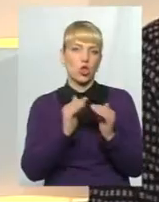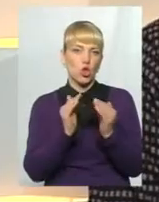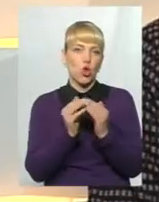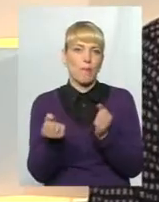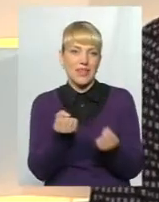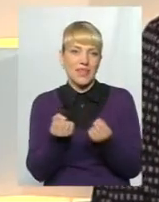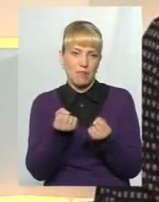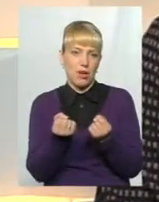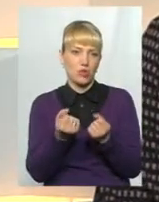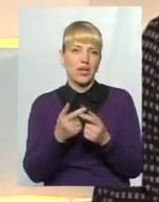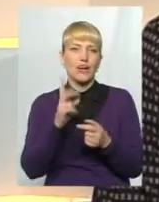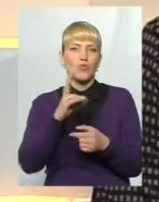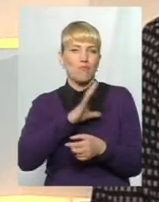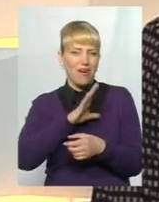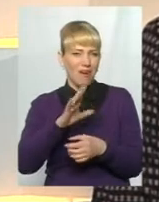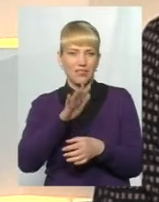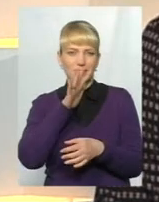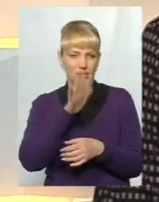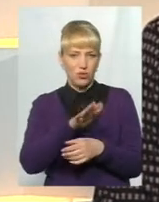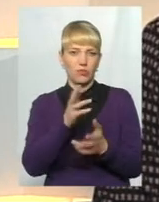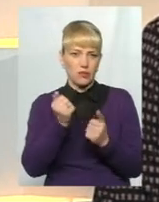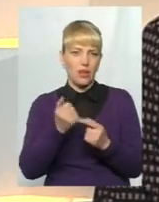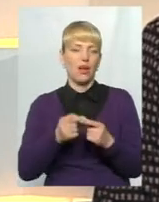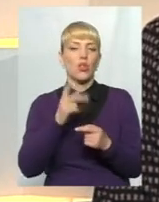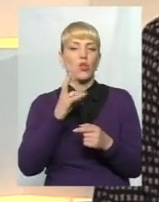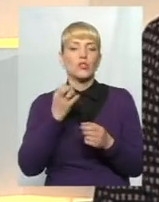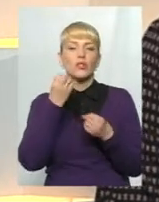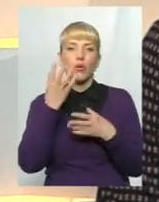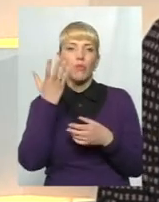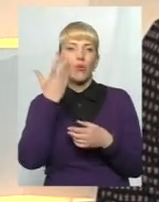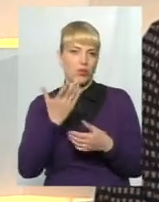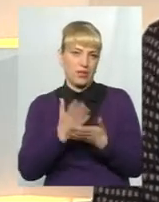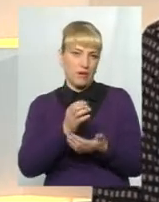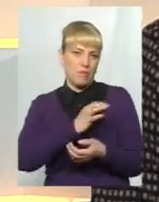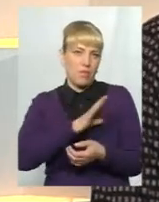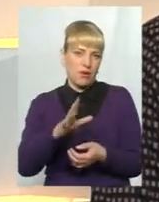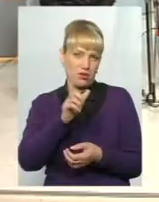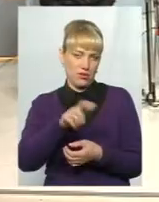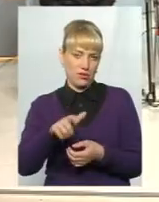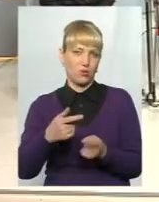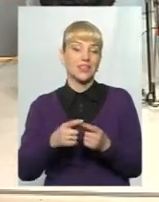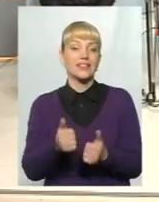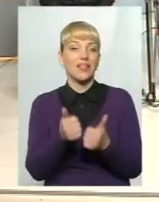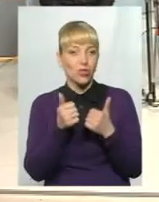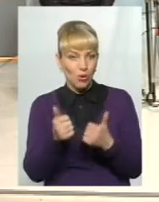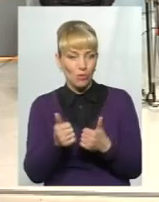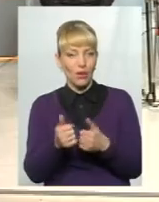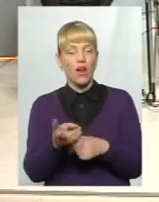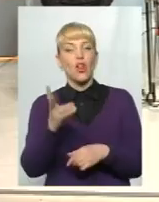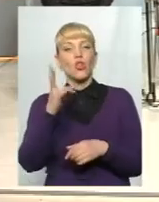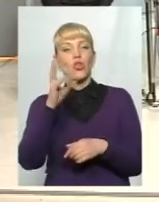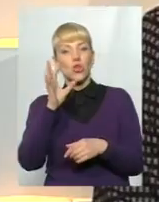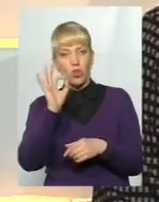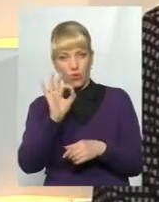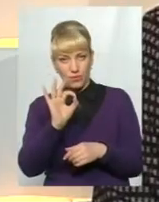Заможних людей не дуже люблять. Але це добре, коли країна має велику кількість заможних людей. Це добре. І які не приховують те, що вони заможні.